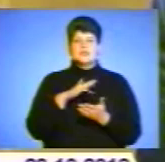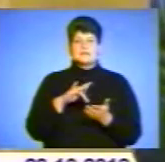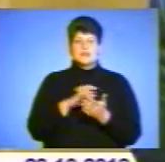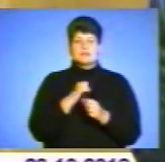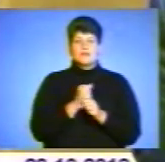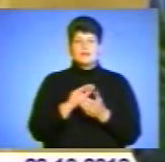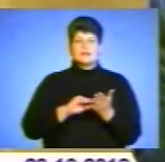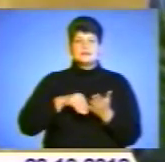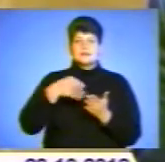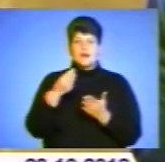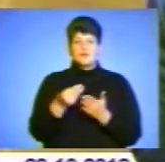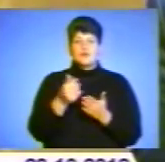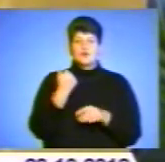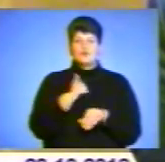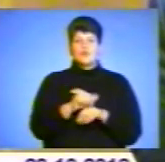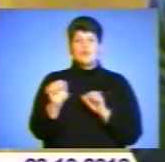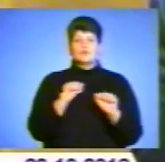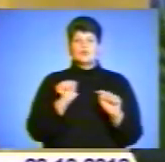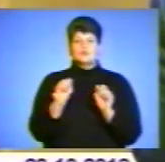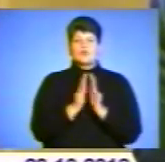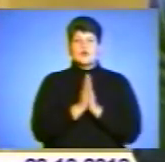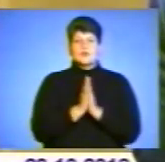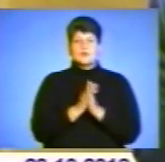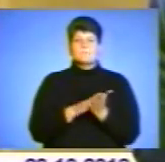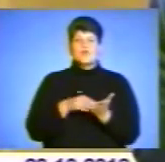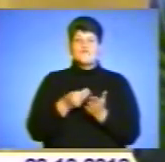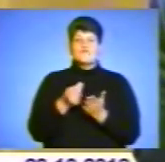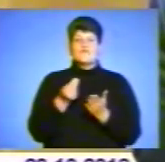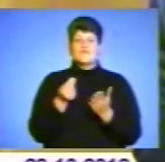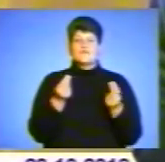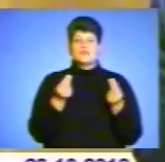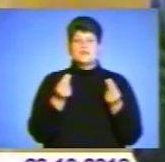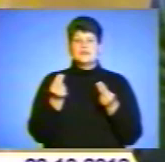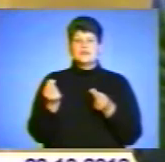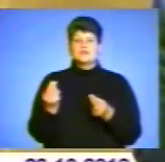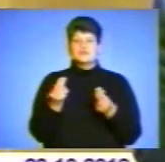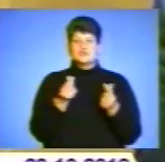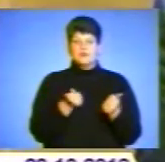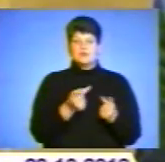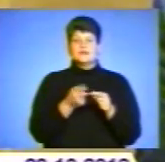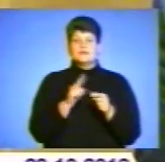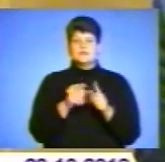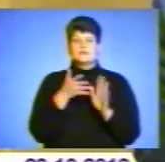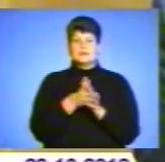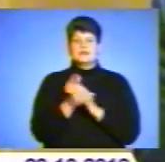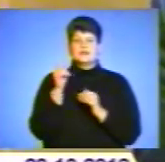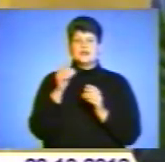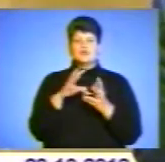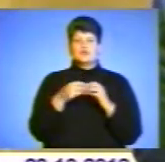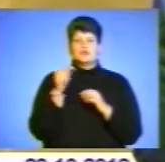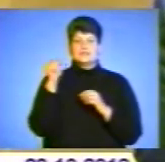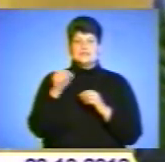заяву у Головному управлінні щодо спрохання профінансування цих видатків на суму 1800 гривень.